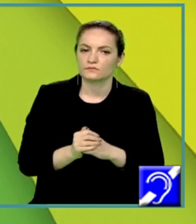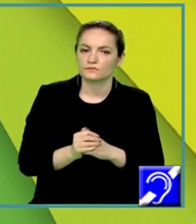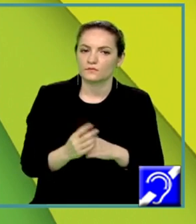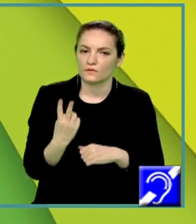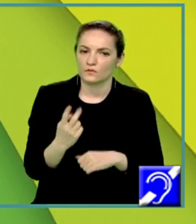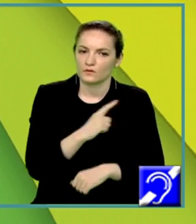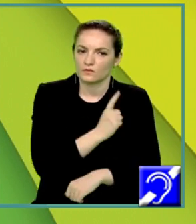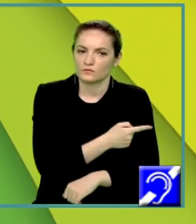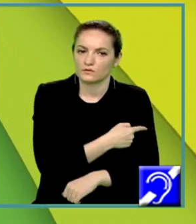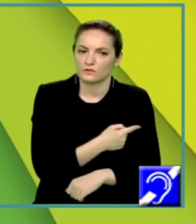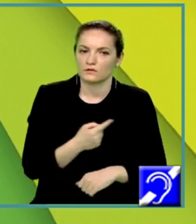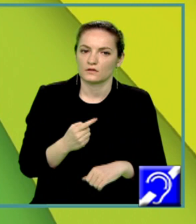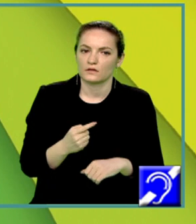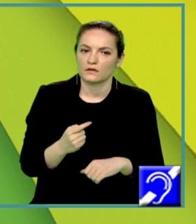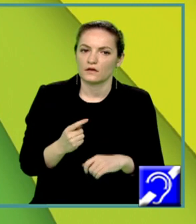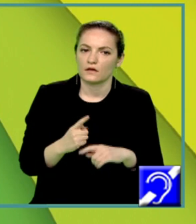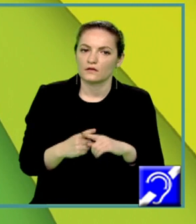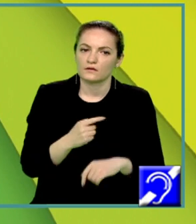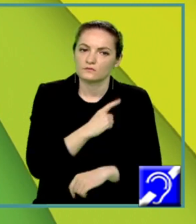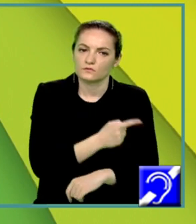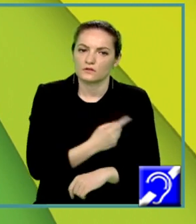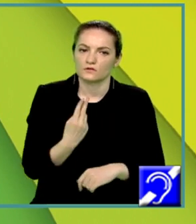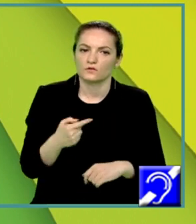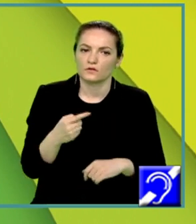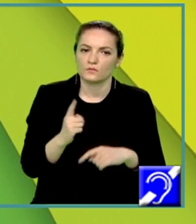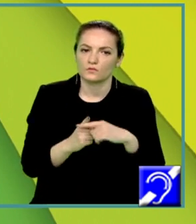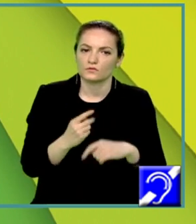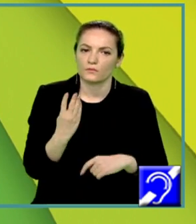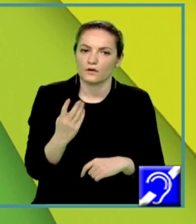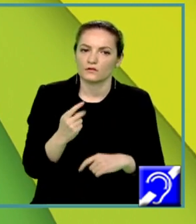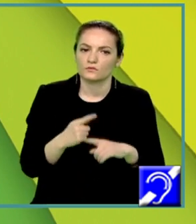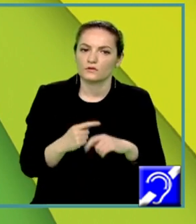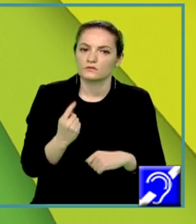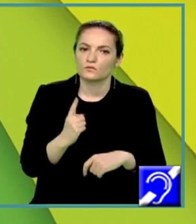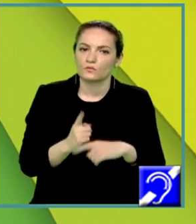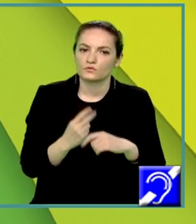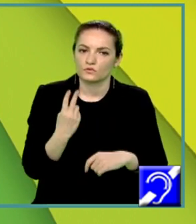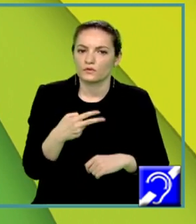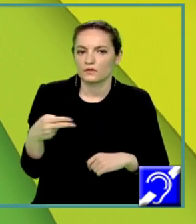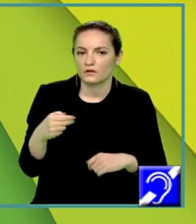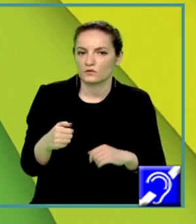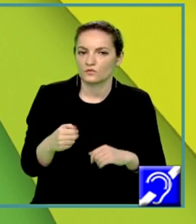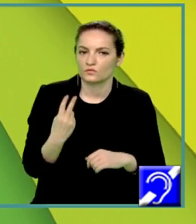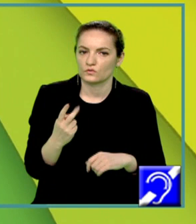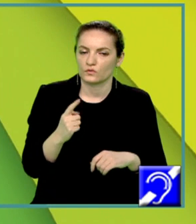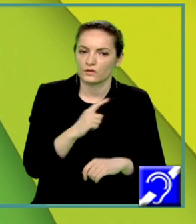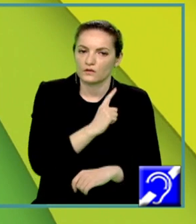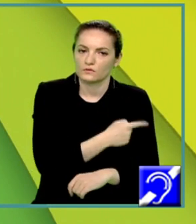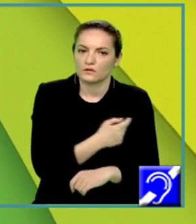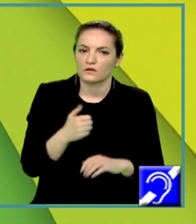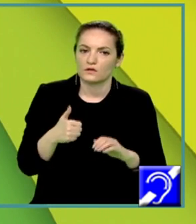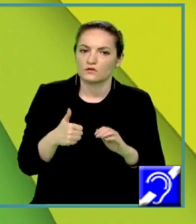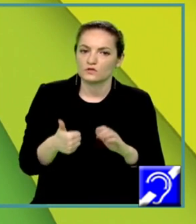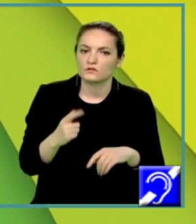2 la puterea x pătrat plus 4x plus 2 este egal cu 2 la așasea ori 2 la x.